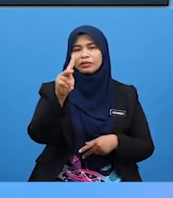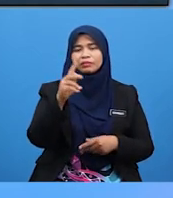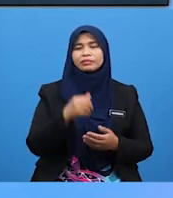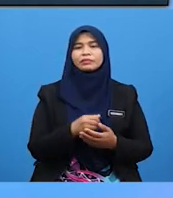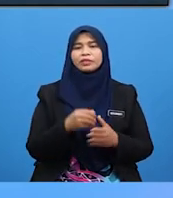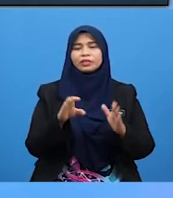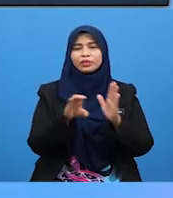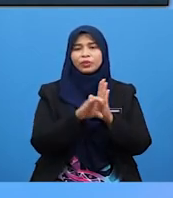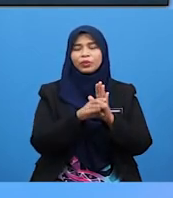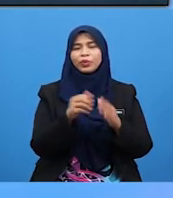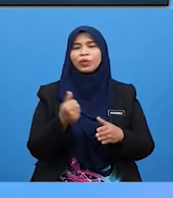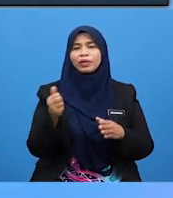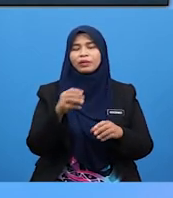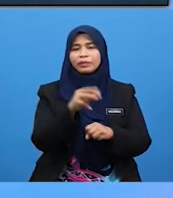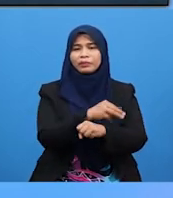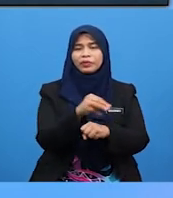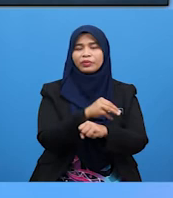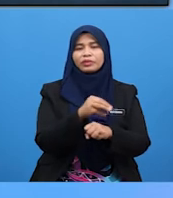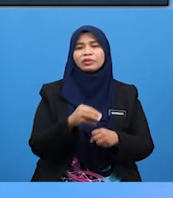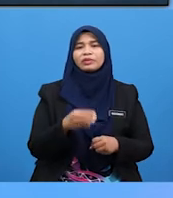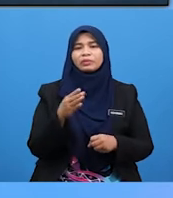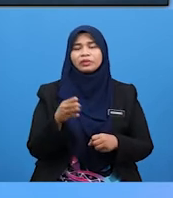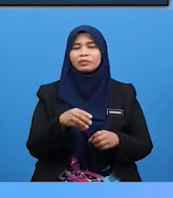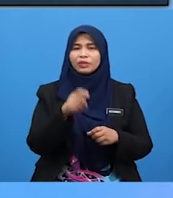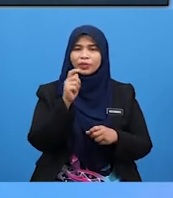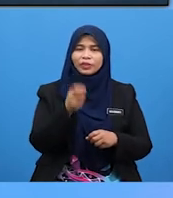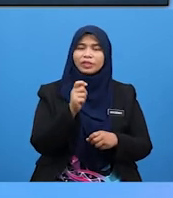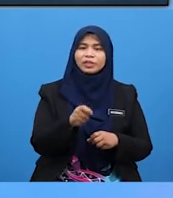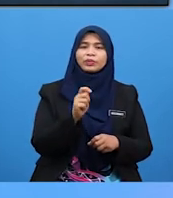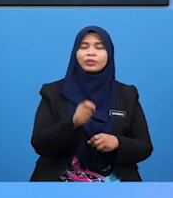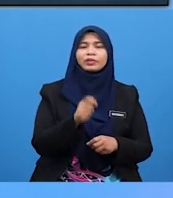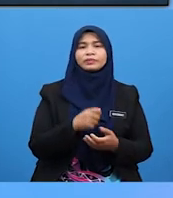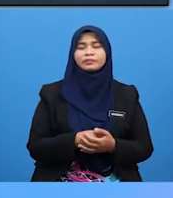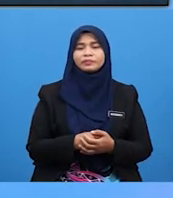Alat Muzik Yang Dibunyikan Melalui Ketukan